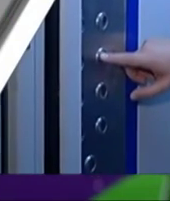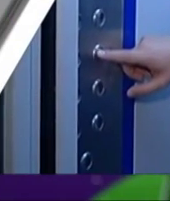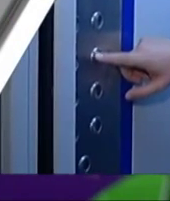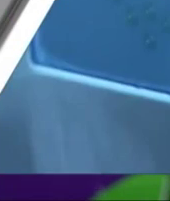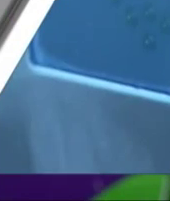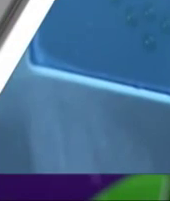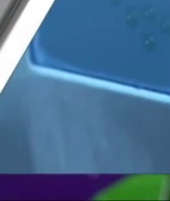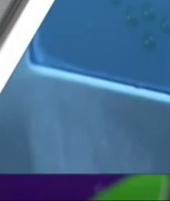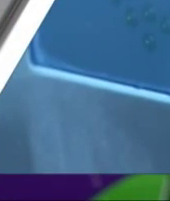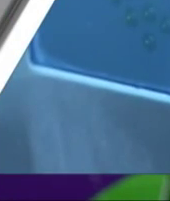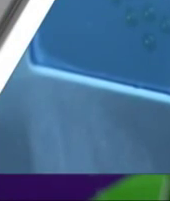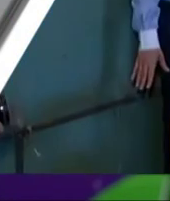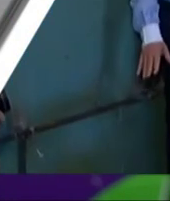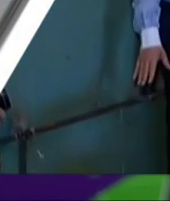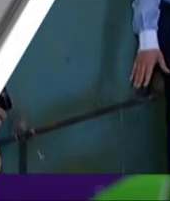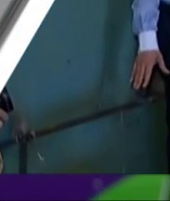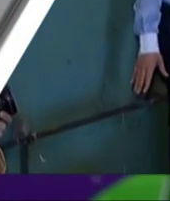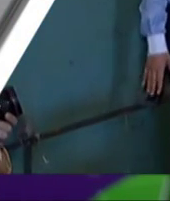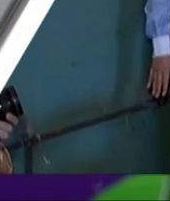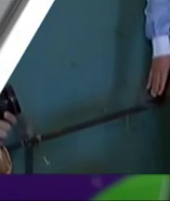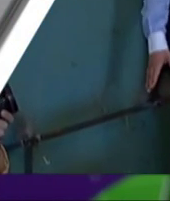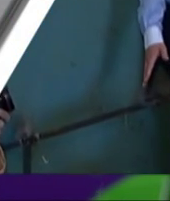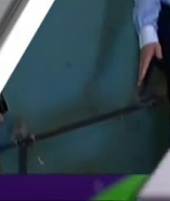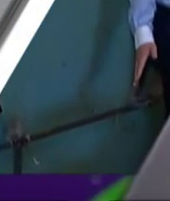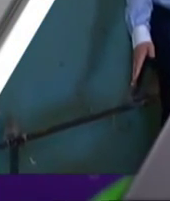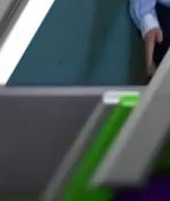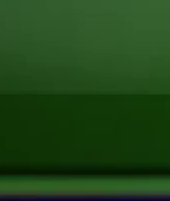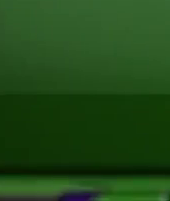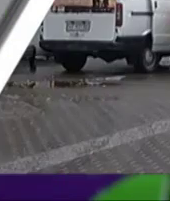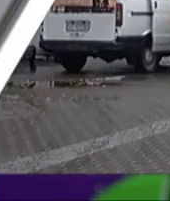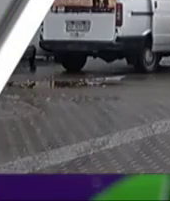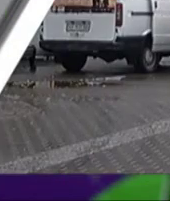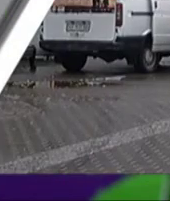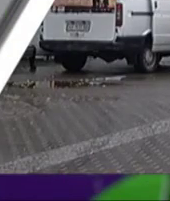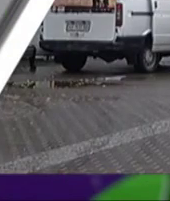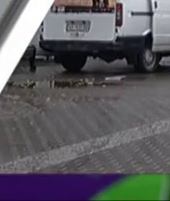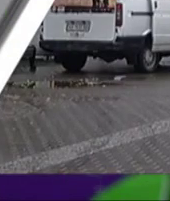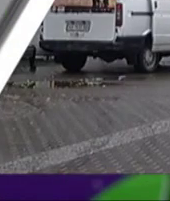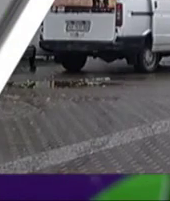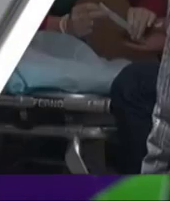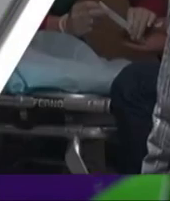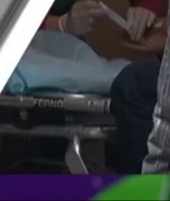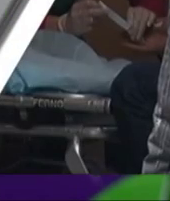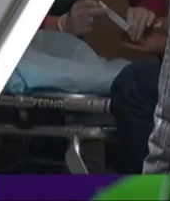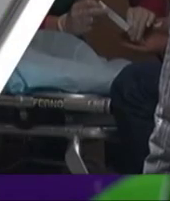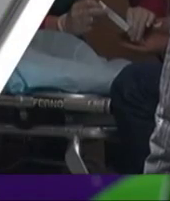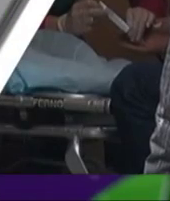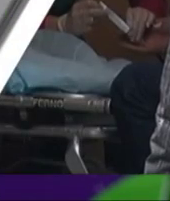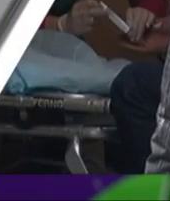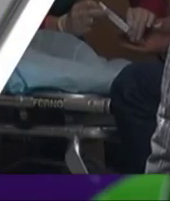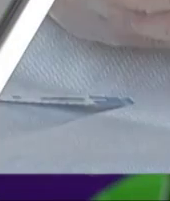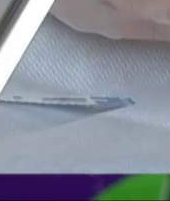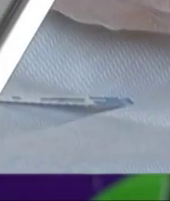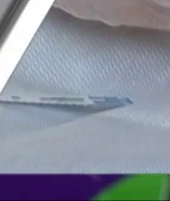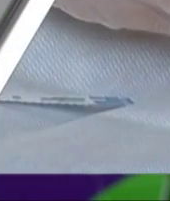У понад півсотні київських будинків встановлюють нові ліфти. Зробити безкоштовний тест на ВІЛ можна буде у